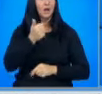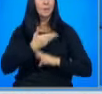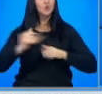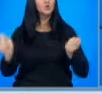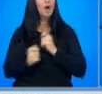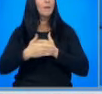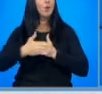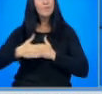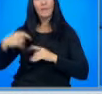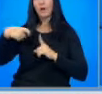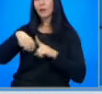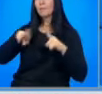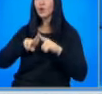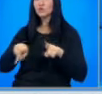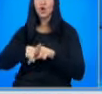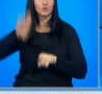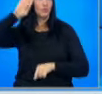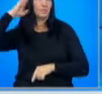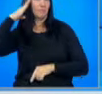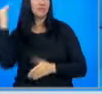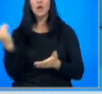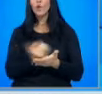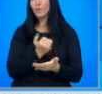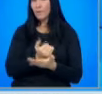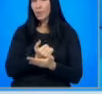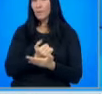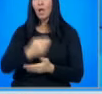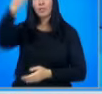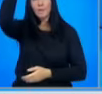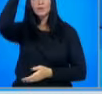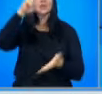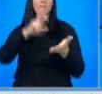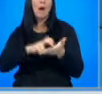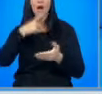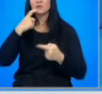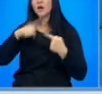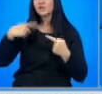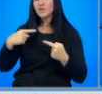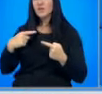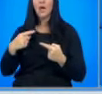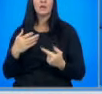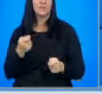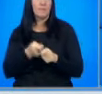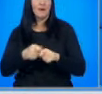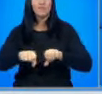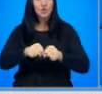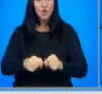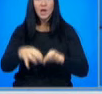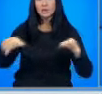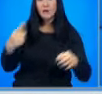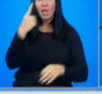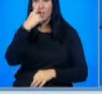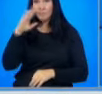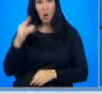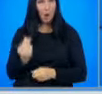Продължаваме промяната Кирил Петков, че като служебен министр на економиката на ББ за развитие се е нанесени щети в размер от 1